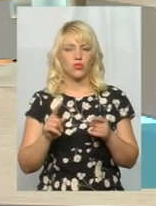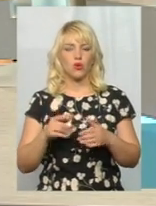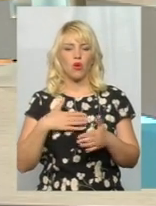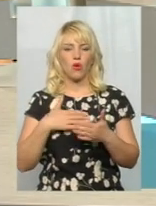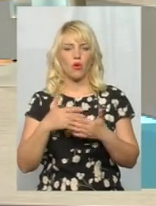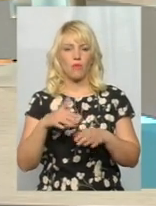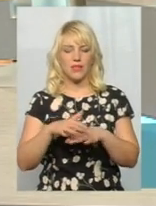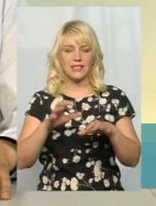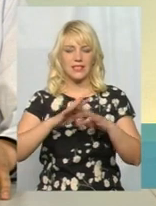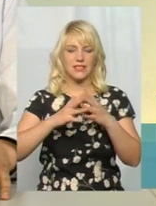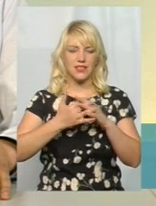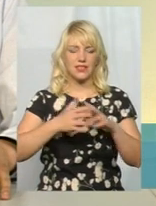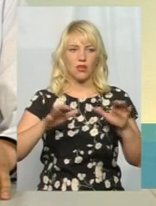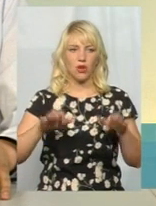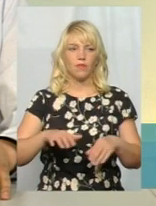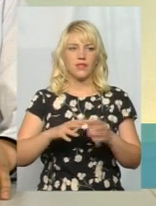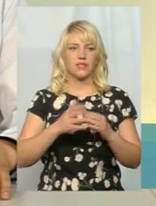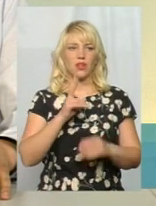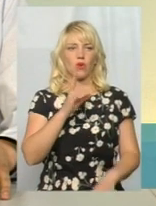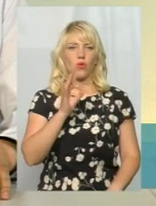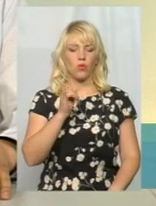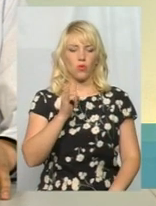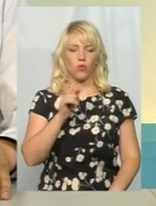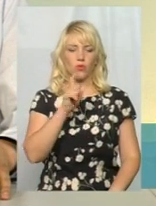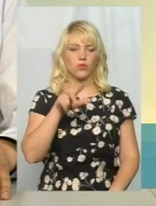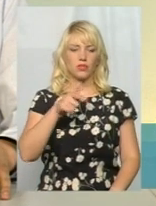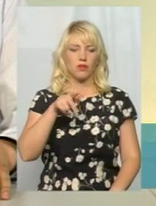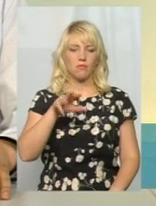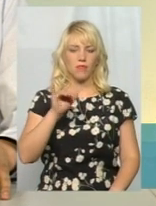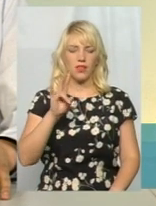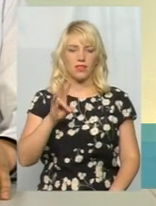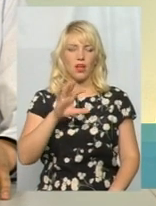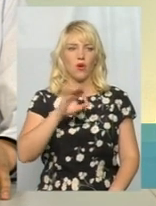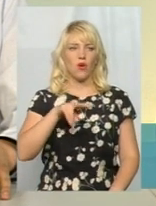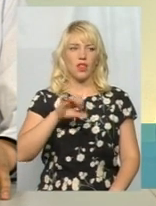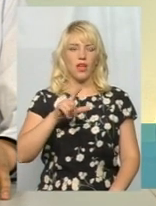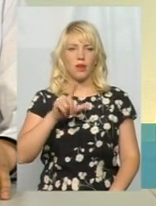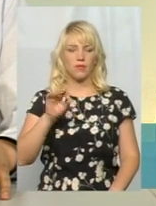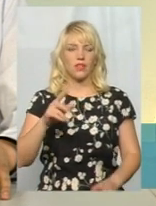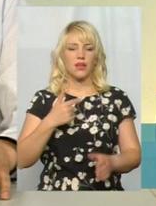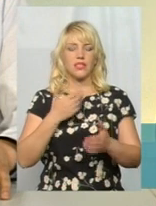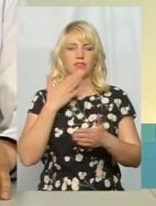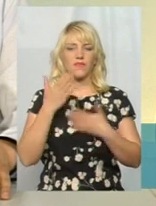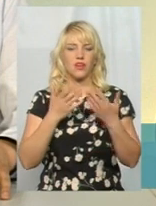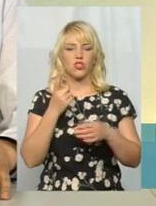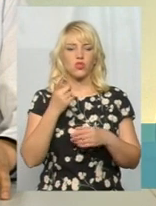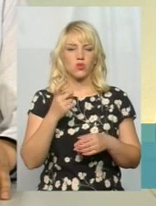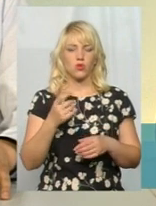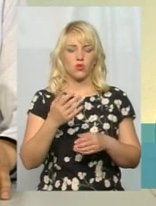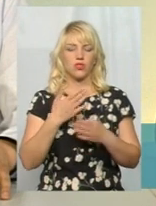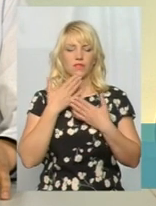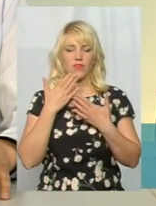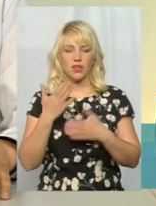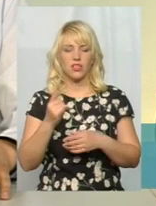зокрема села Кузьмин Олег Момот, понад 100 звернень написав. Звернень набагато більше, як 4. Я як депутат,